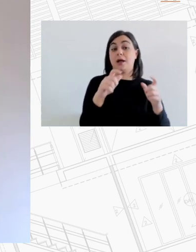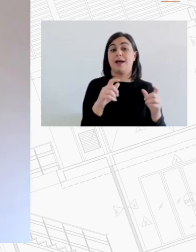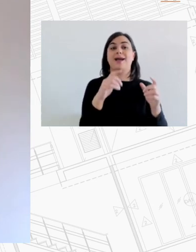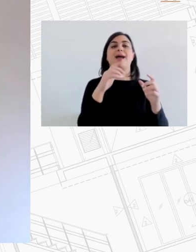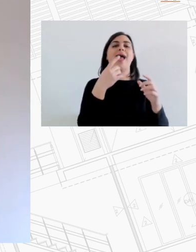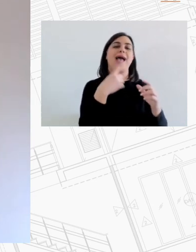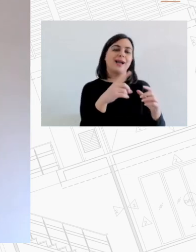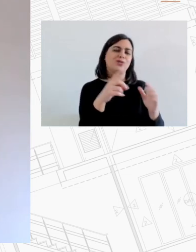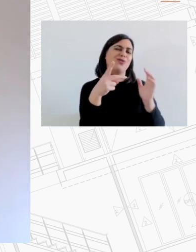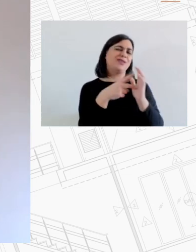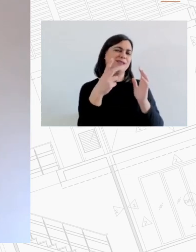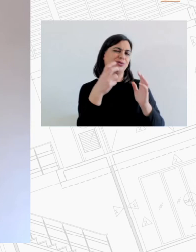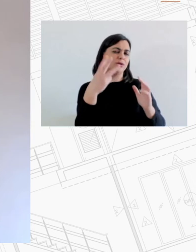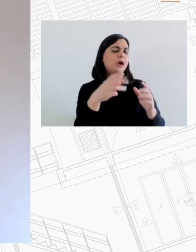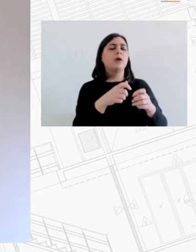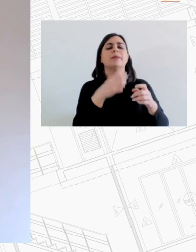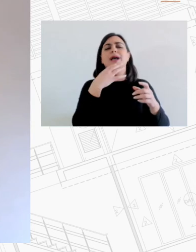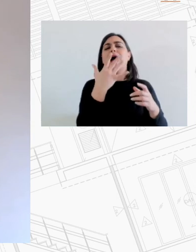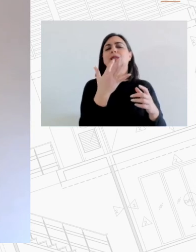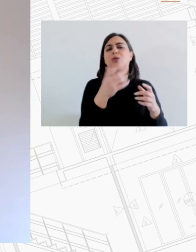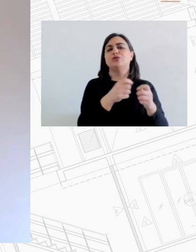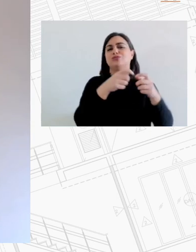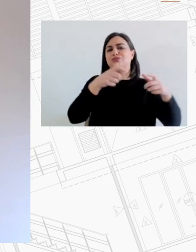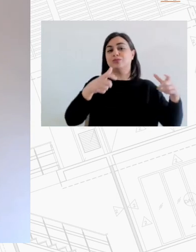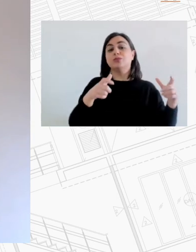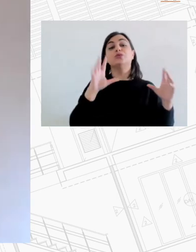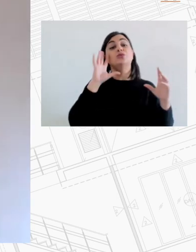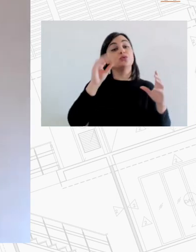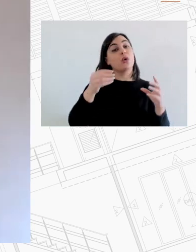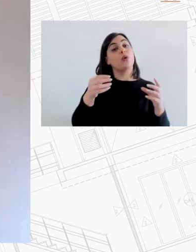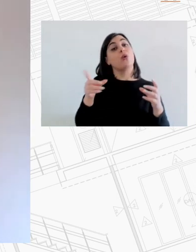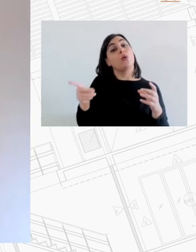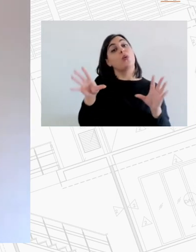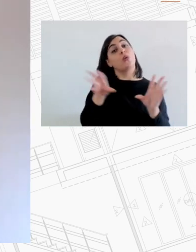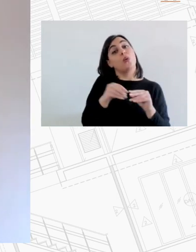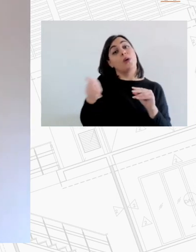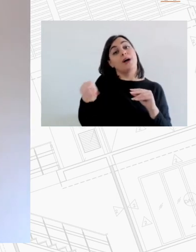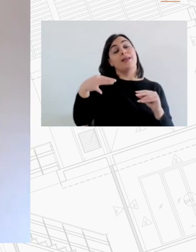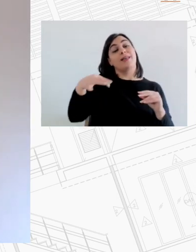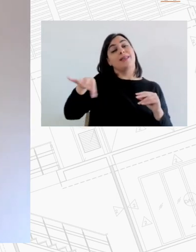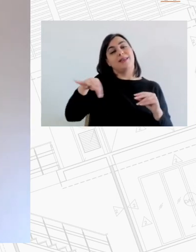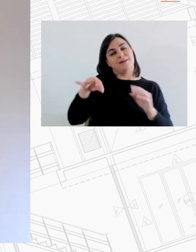διαδεθούν σε βάλωτες κοινωνικά ομάδες Είναι μαζί μας ο κύριος Δανιλίδης